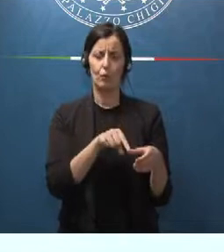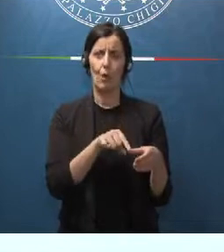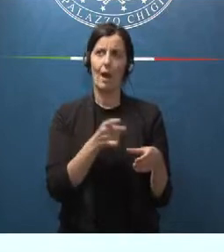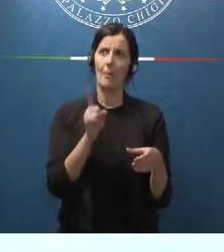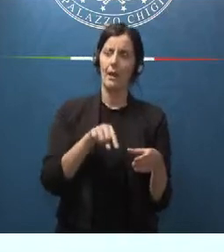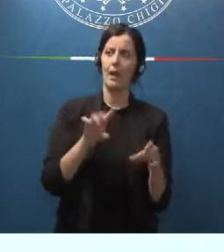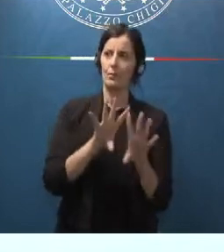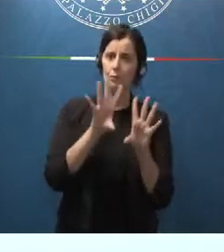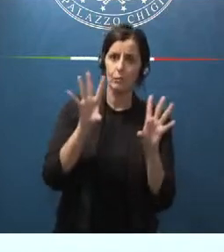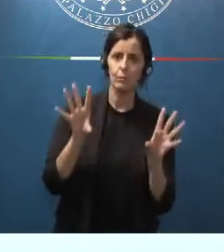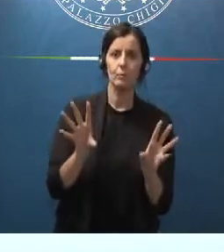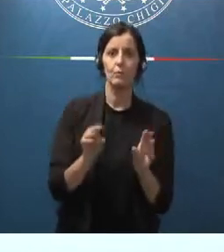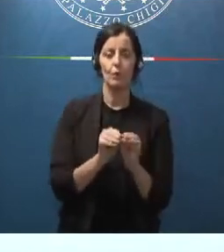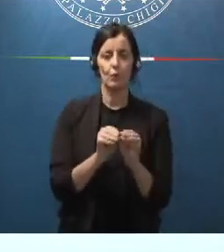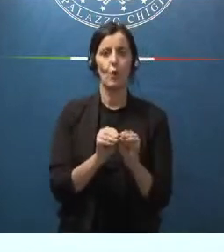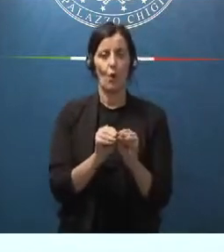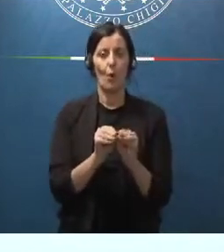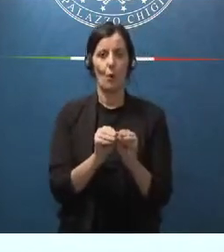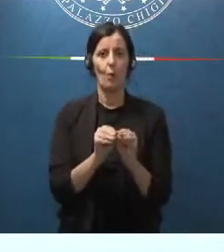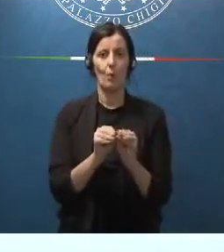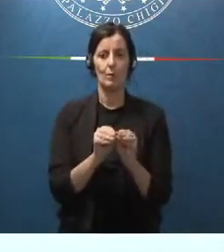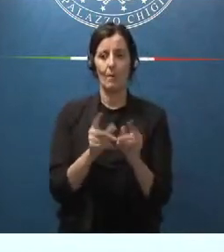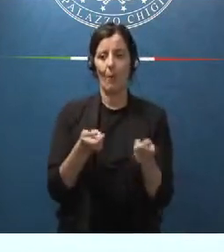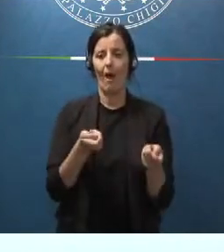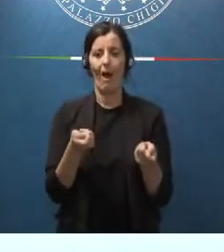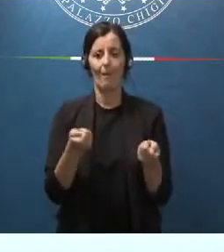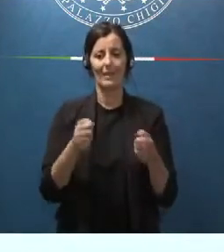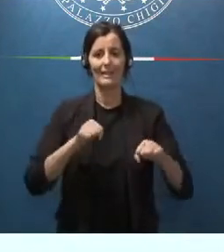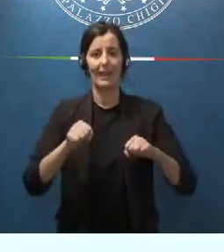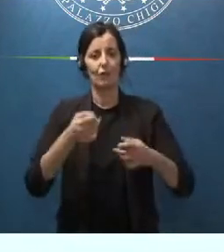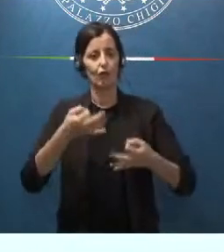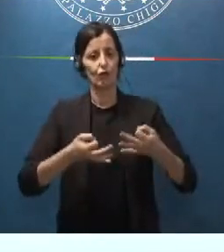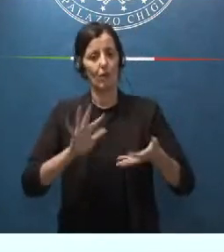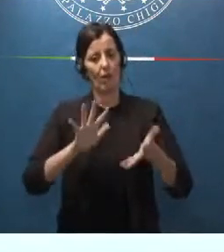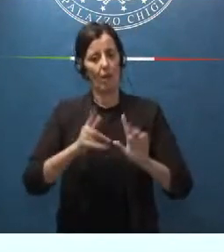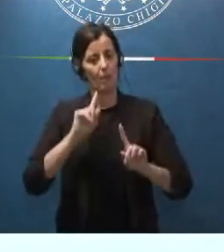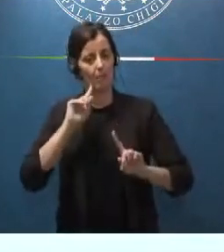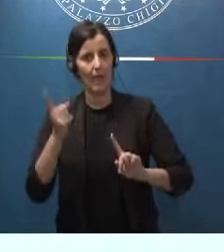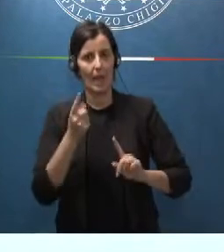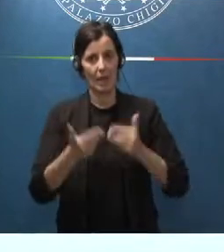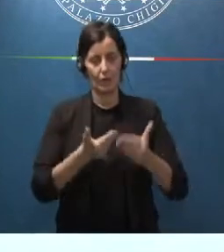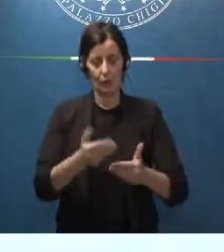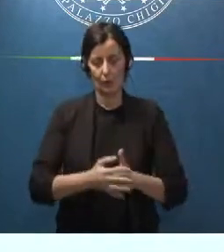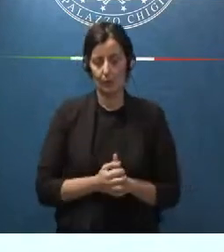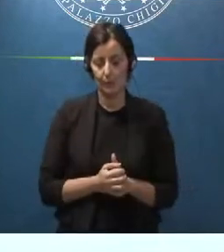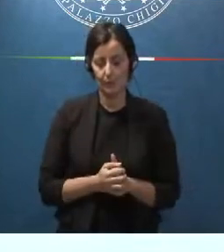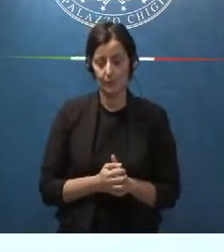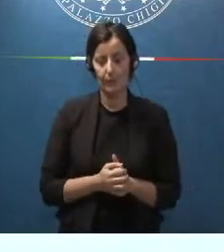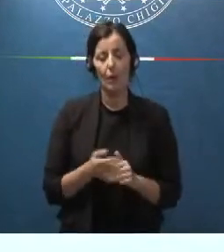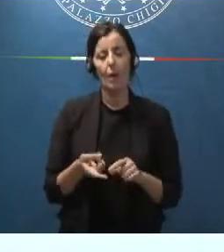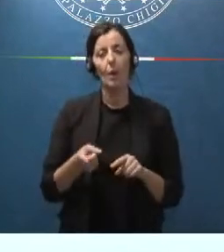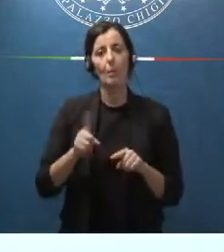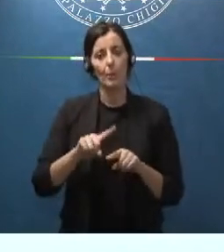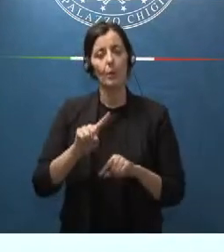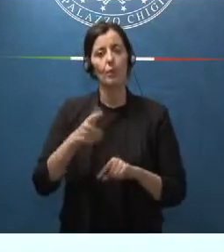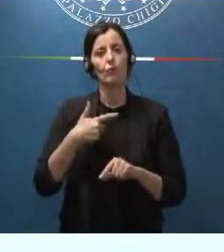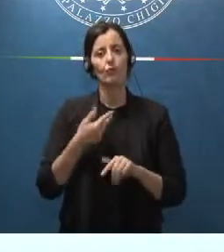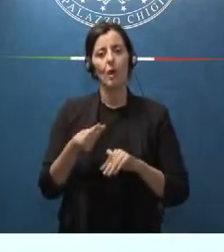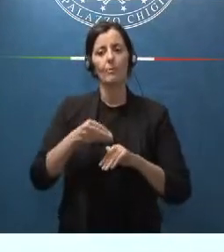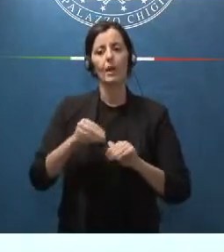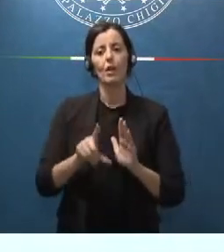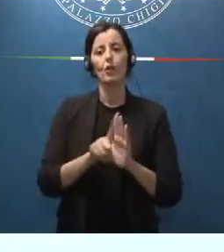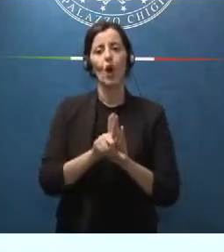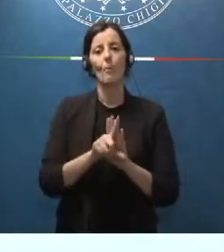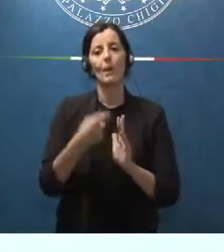effettiva l'amministrazione della giustizia. E contemporaneamente abbiamo introdotto una norma sull